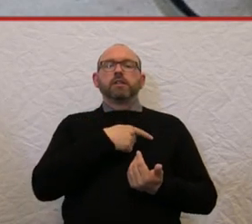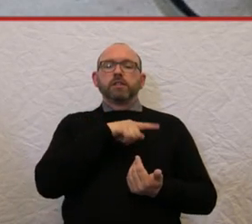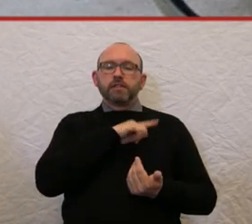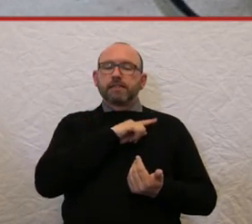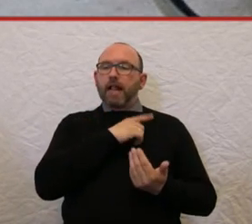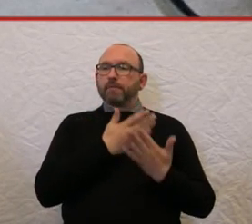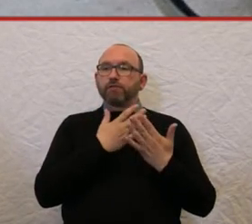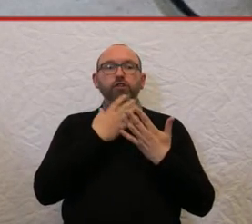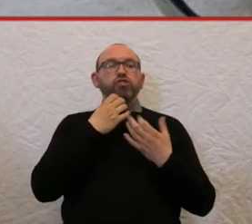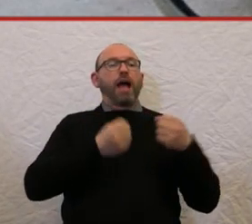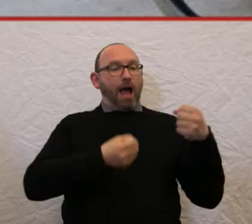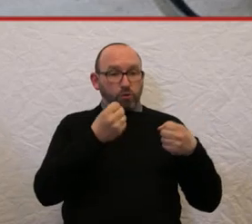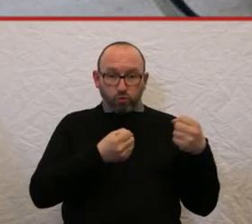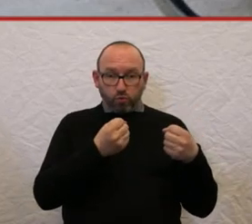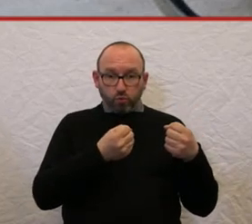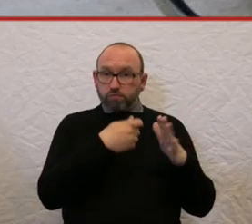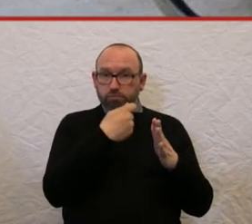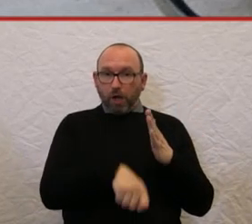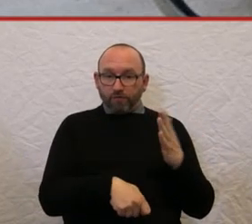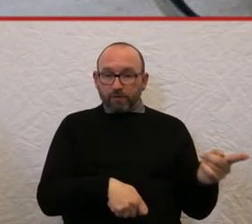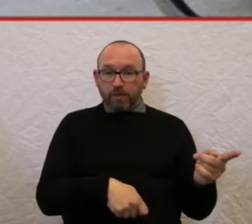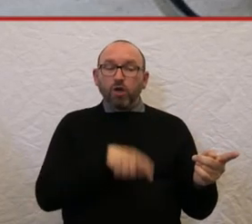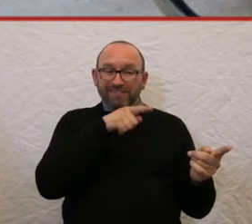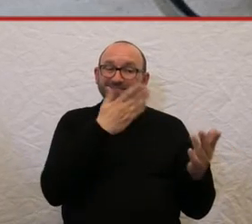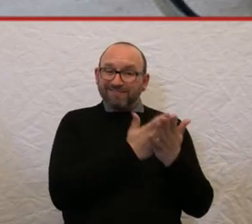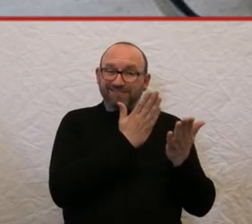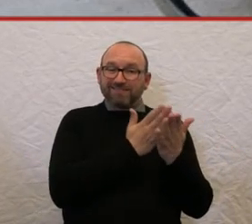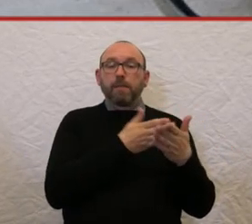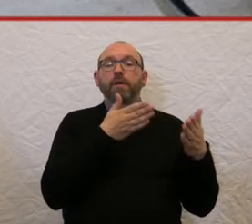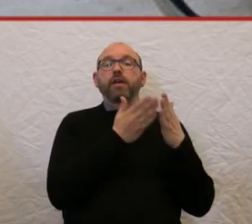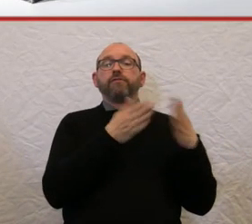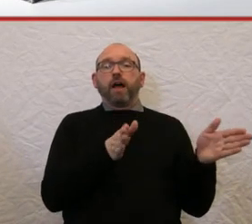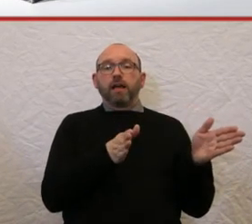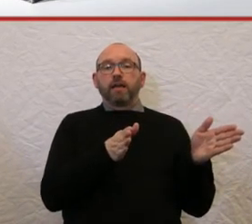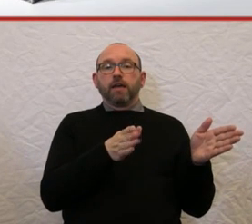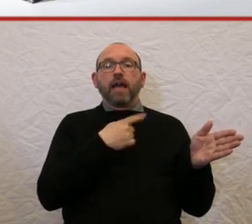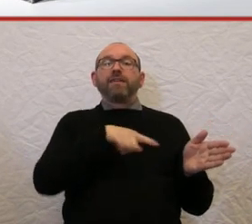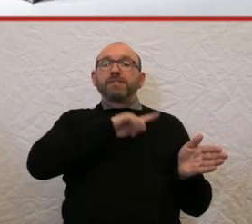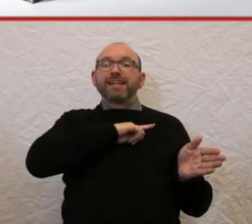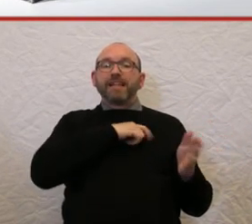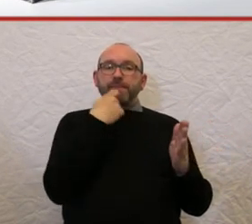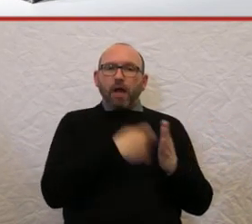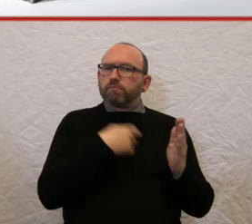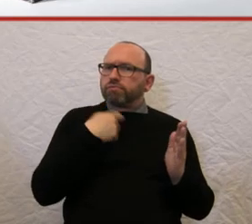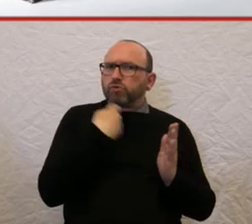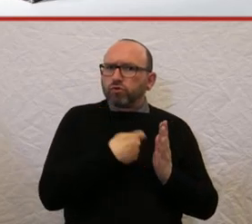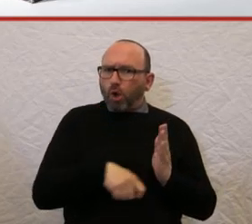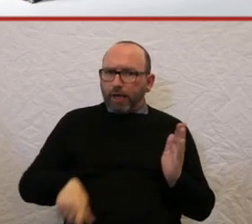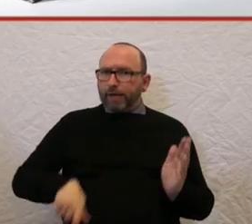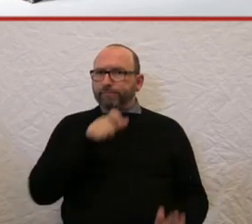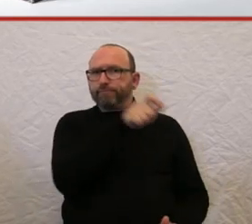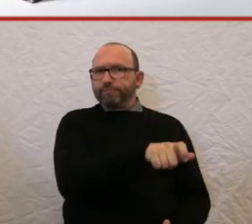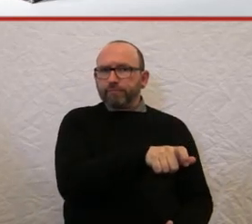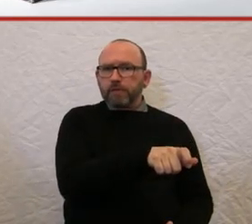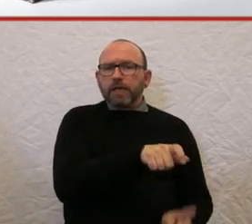Autos zu kriegen, die barrierefrei sind. Das heißt, ich muss sie mir entweder kaufen, für richtig teuer Geld, und soweit ich weiß,